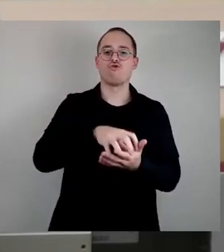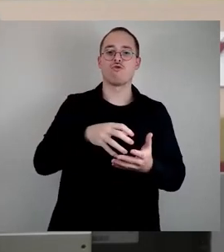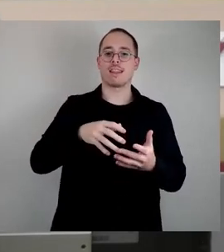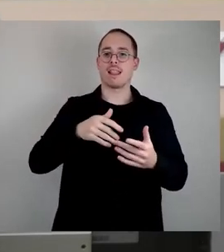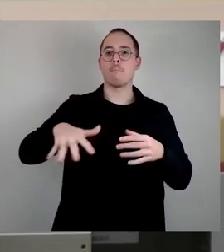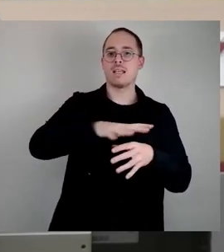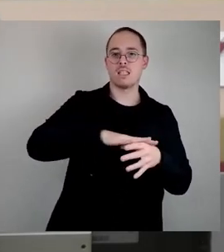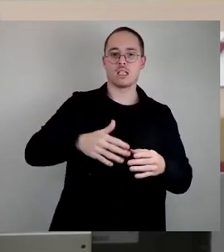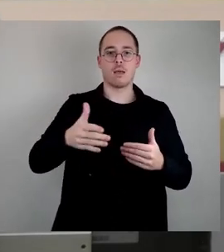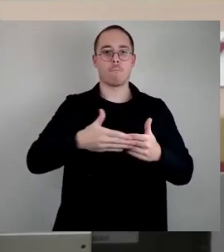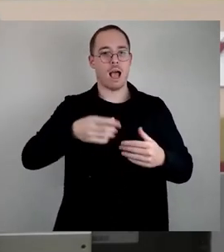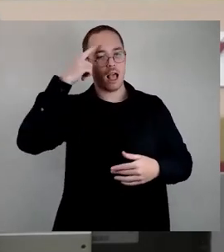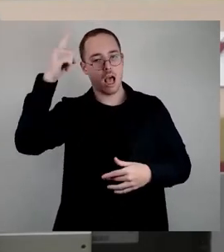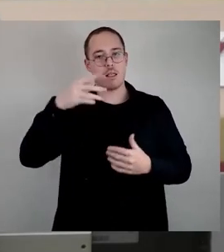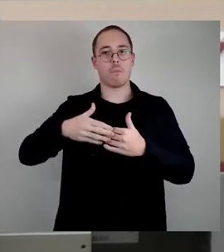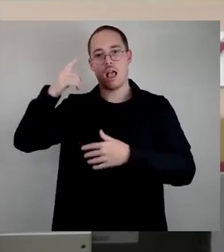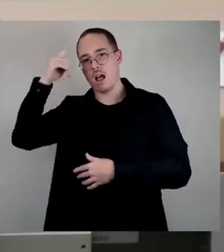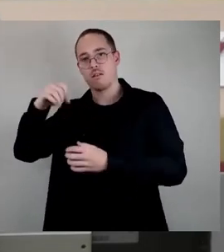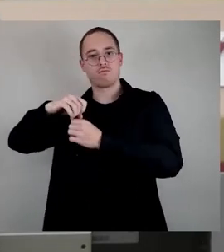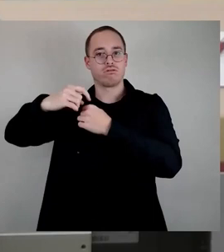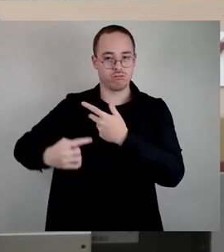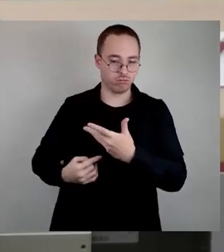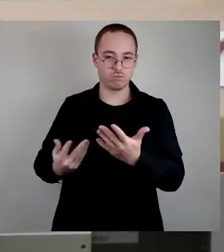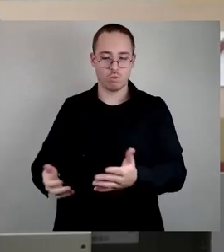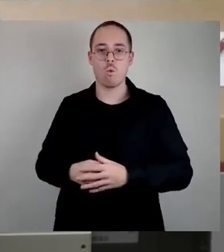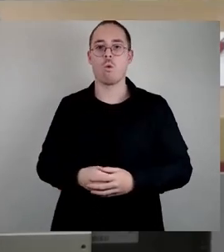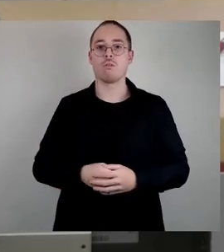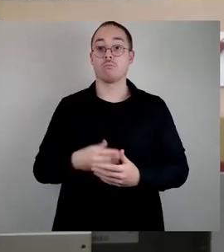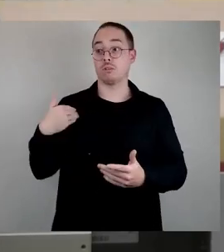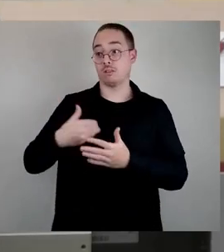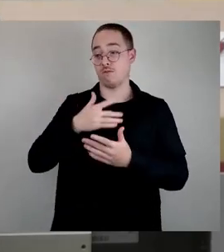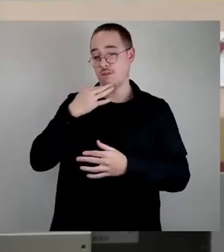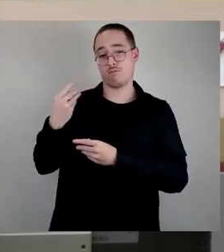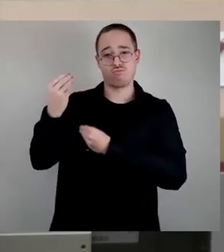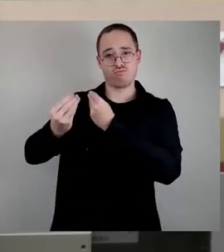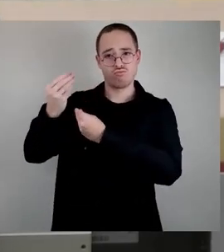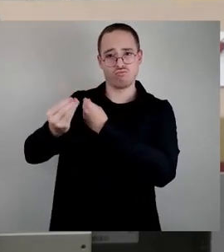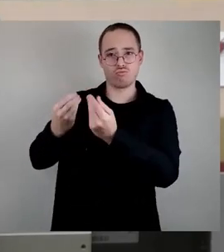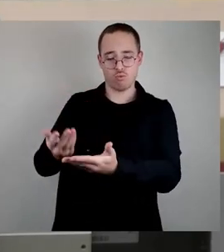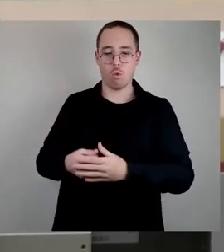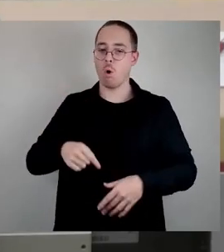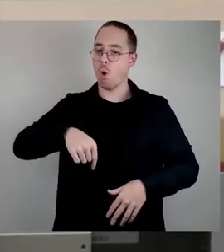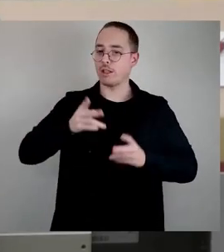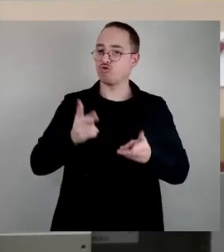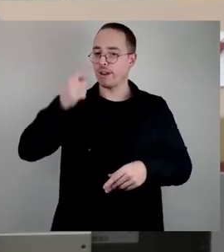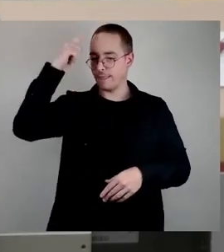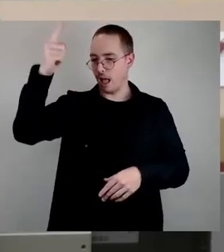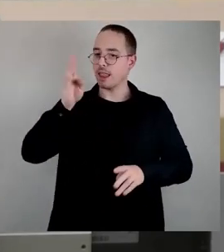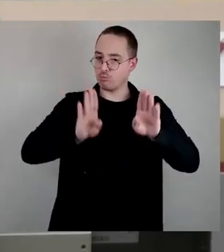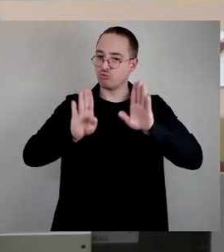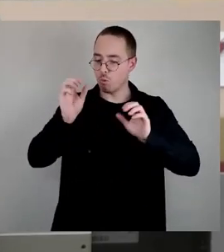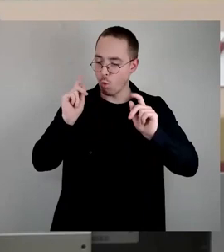Ausschüsse angeht, die bisher getagt haben, vorbehaltlich heute, was der Stadtrat abstimmen wird, haben wir insgesamt, die dort